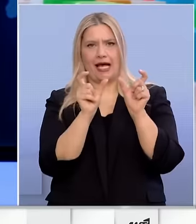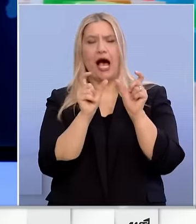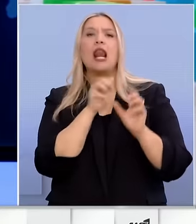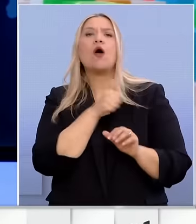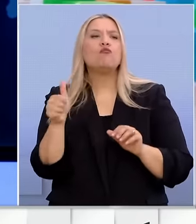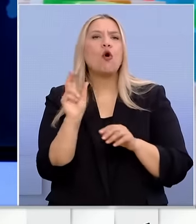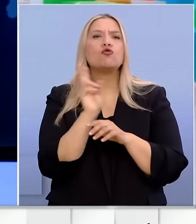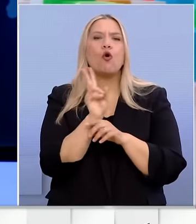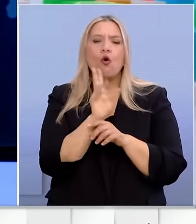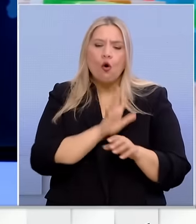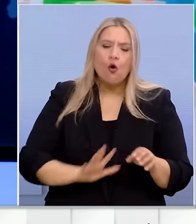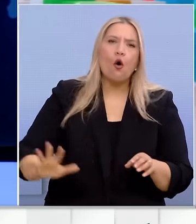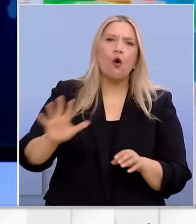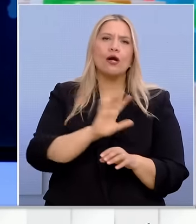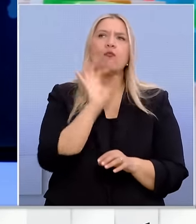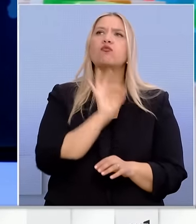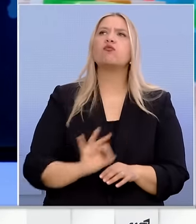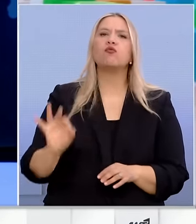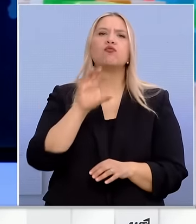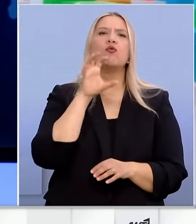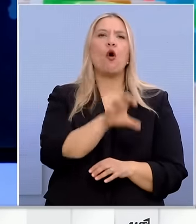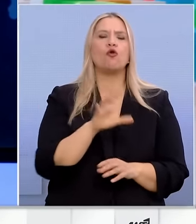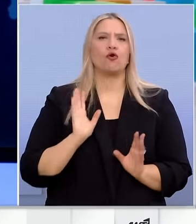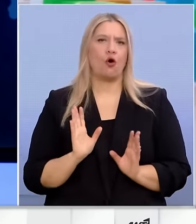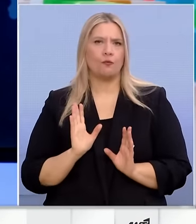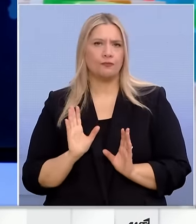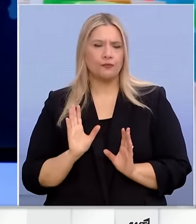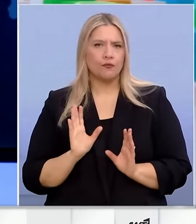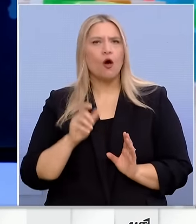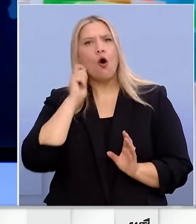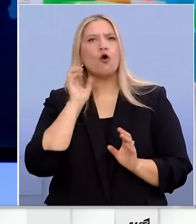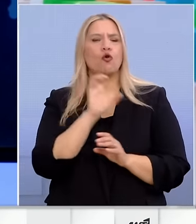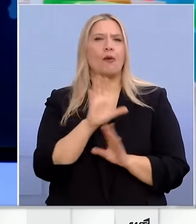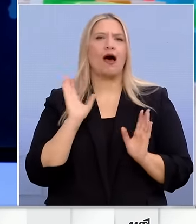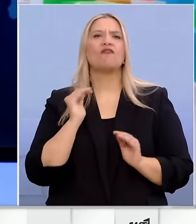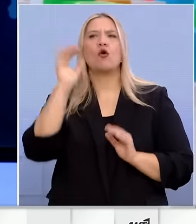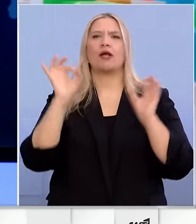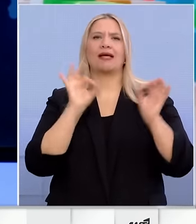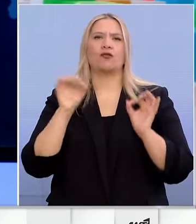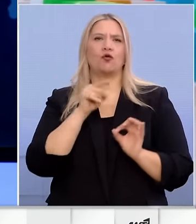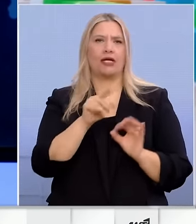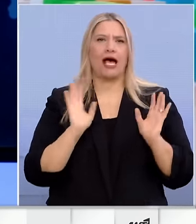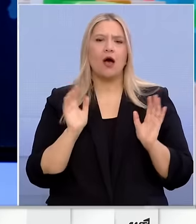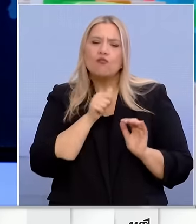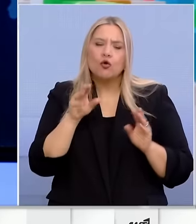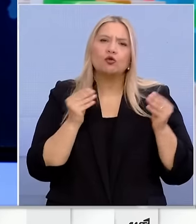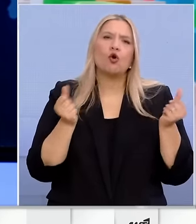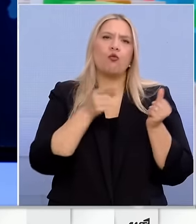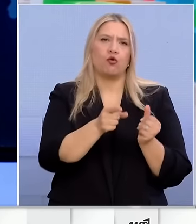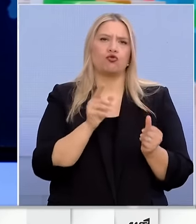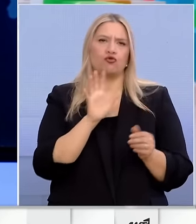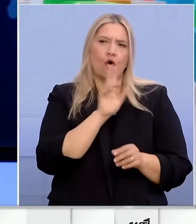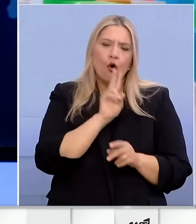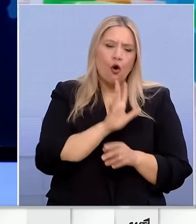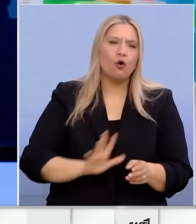γεωγραφικός αυστηρά προς διορισμός και θα είναι έργα όμνες οπωσδήποτε. Λέγαμε και προβλέψαμε ότι αυτό σε μια